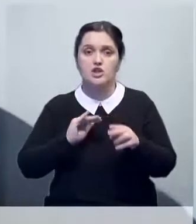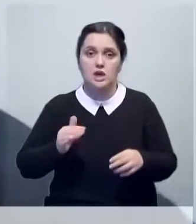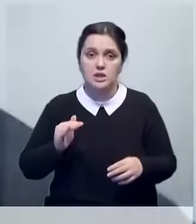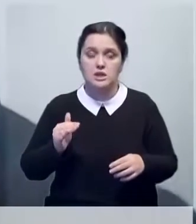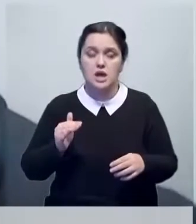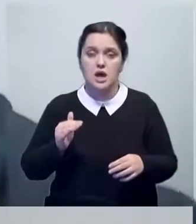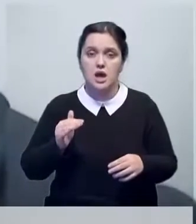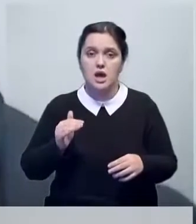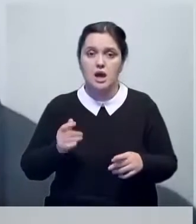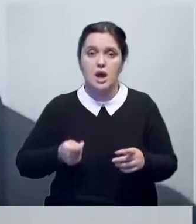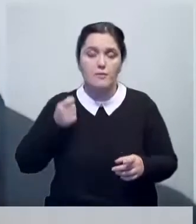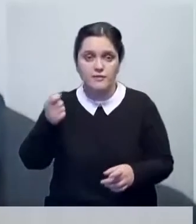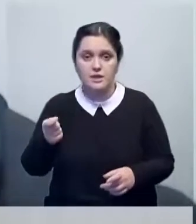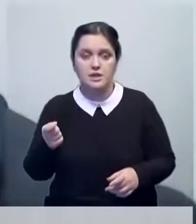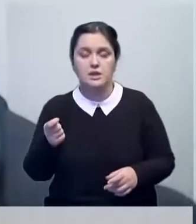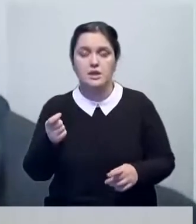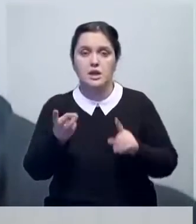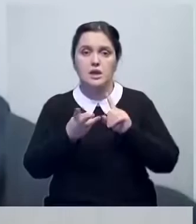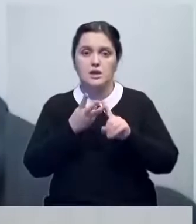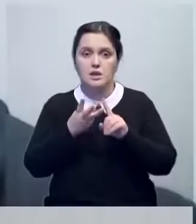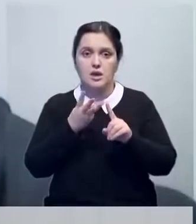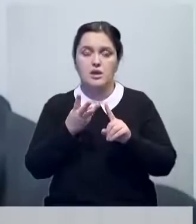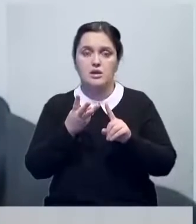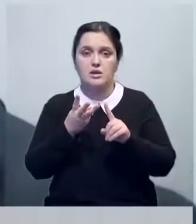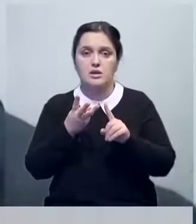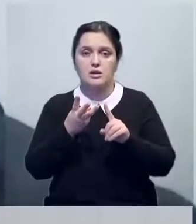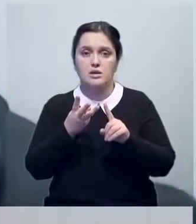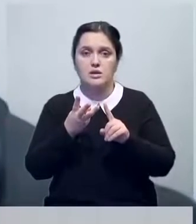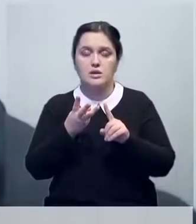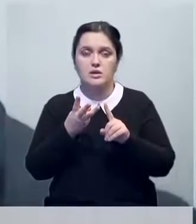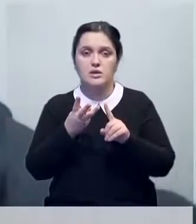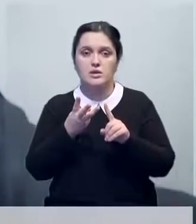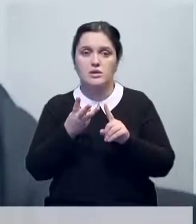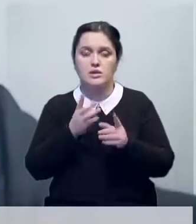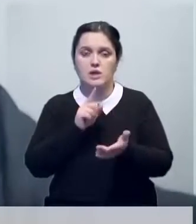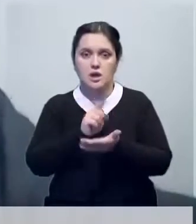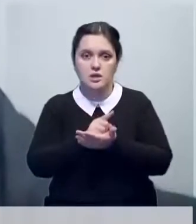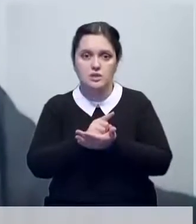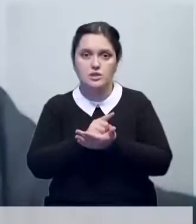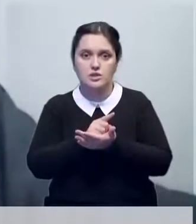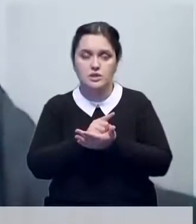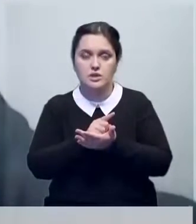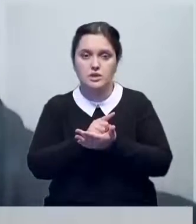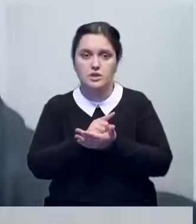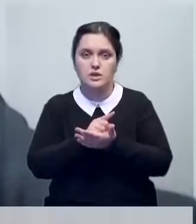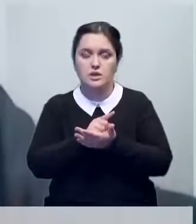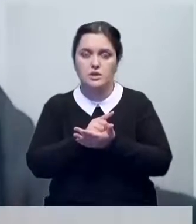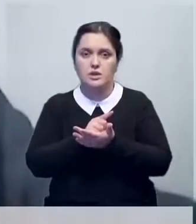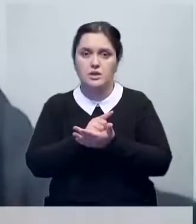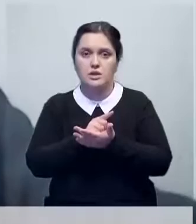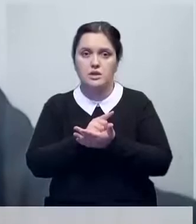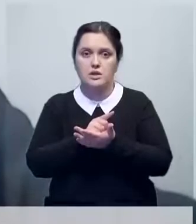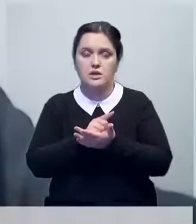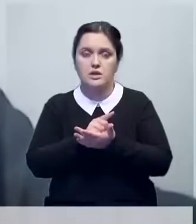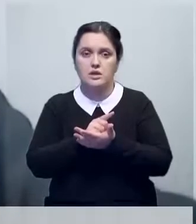Третье, и сделать их в порядке исключения, должны, как правило, начинаться в эконом-расследовании без